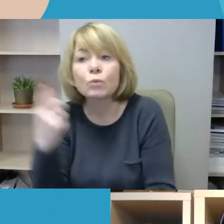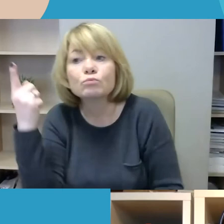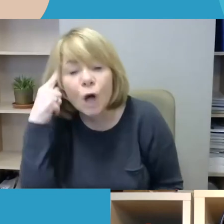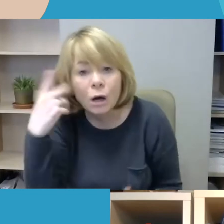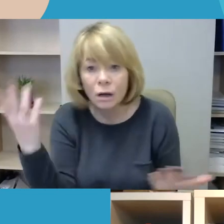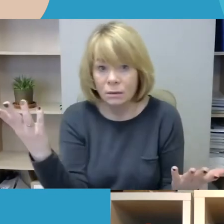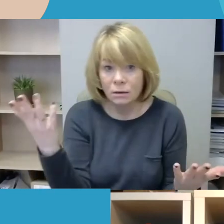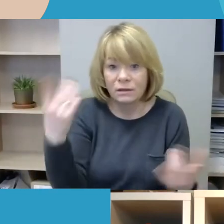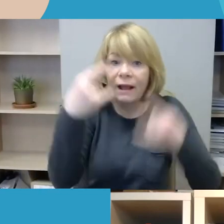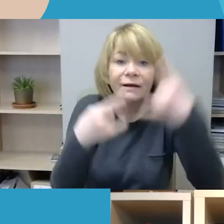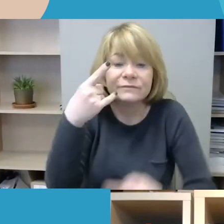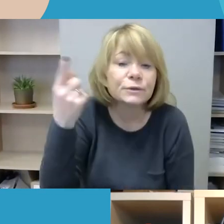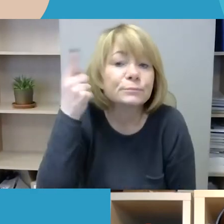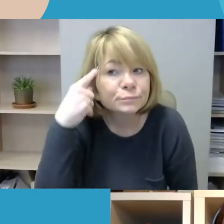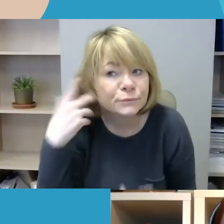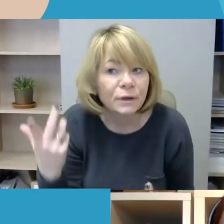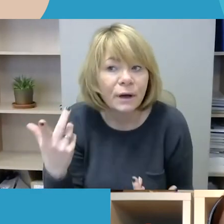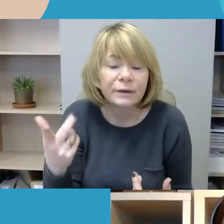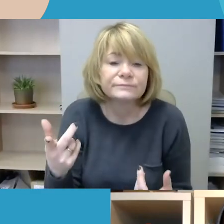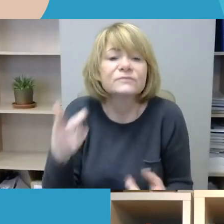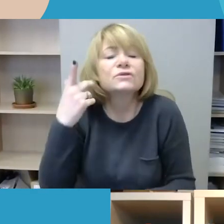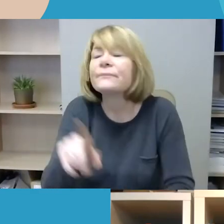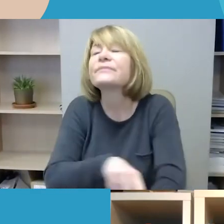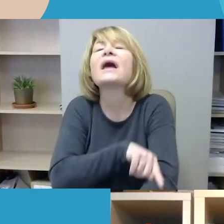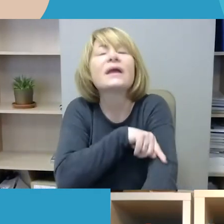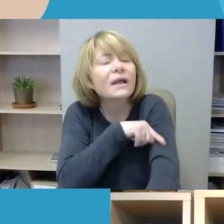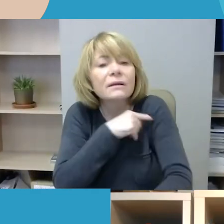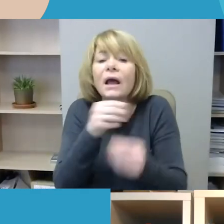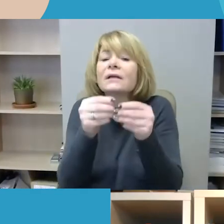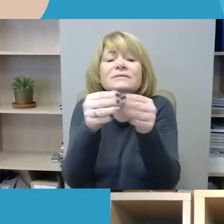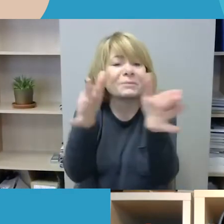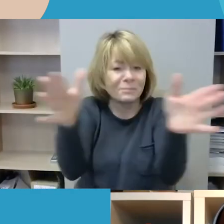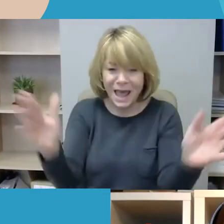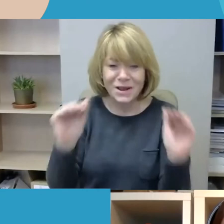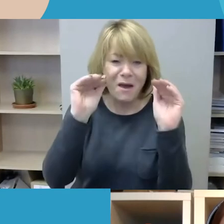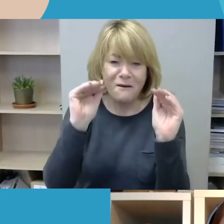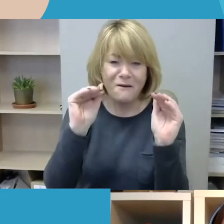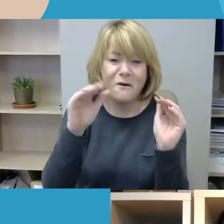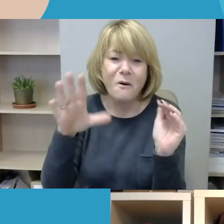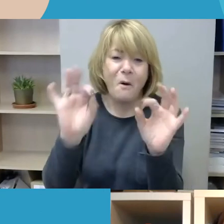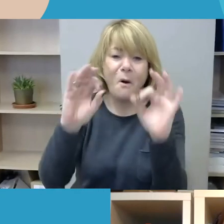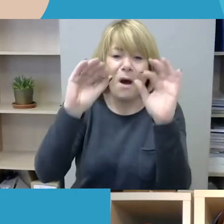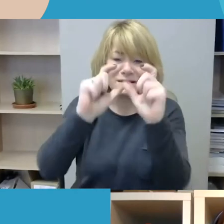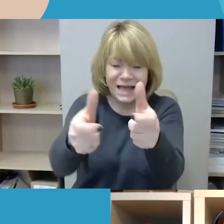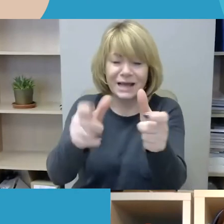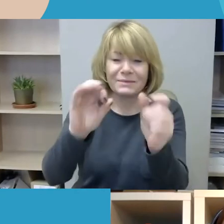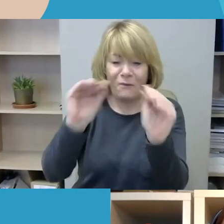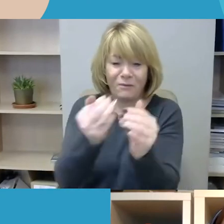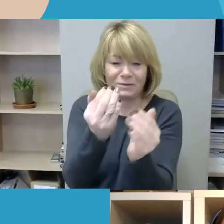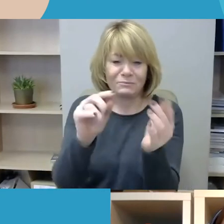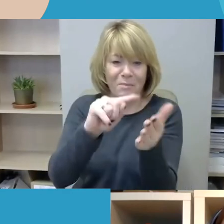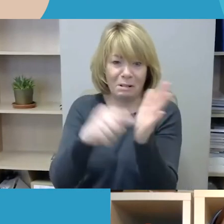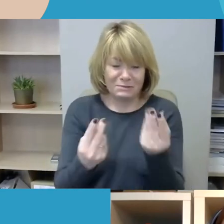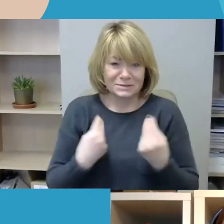šaltinius. Tai, atleiskai, čia toks ilgas išsiplėtės atsakymas jūsų trumpą klausimą. Iš samus įdomus, tai